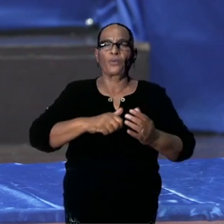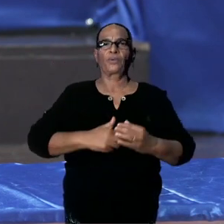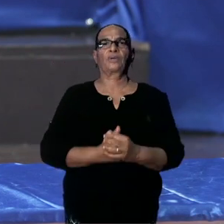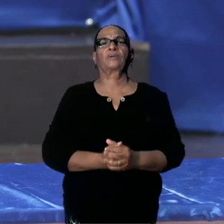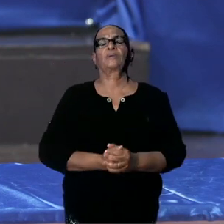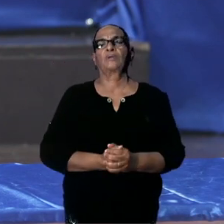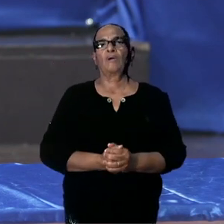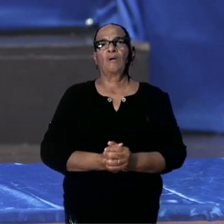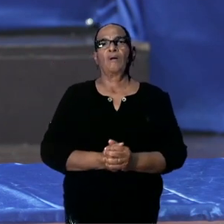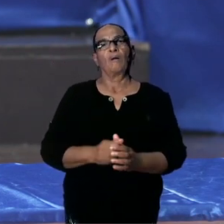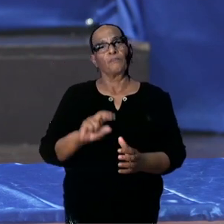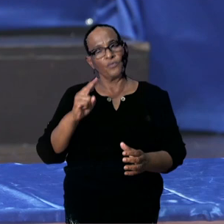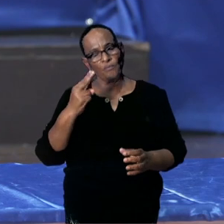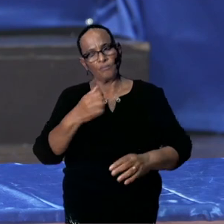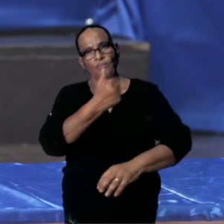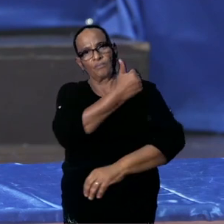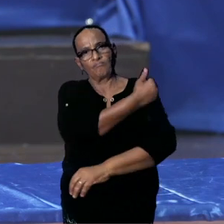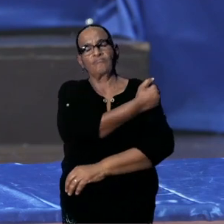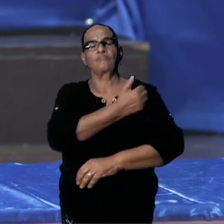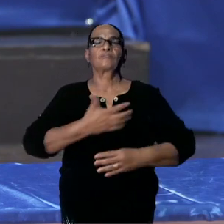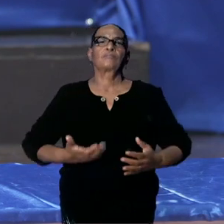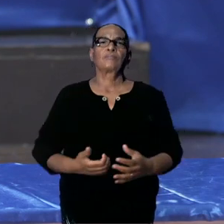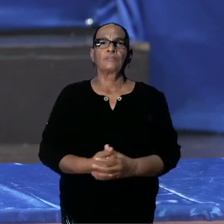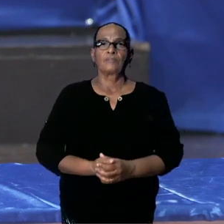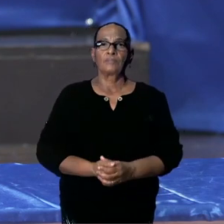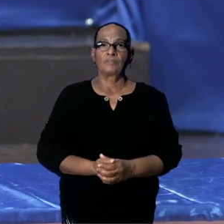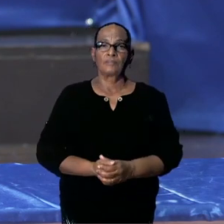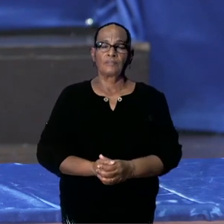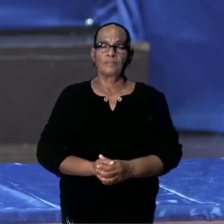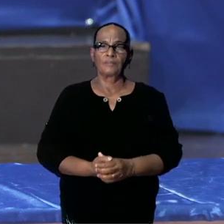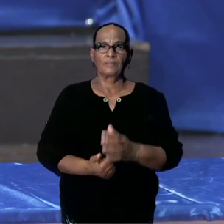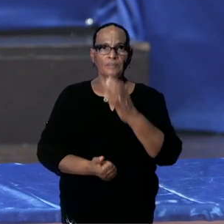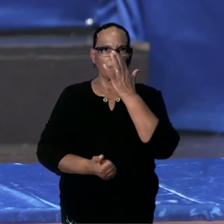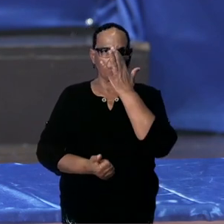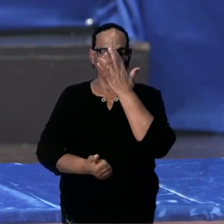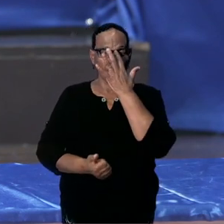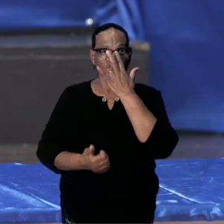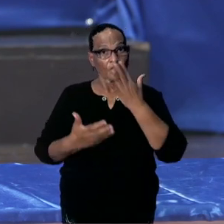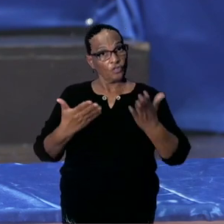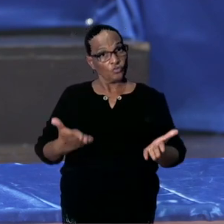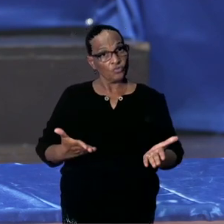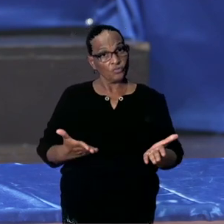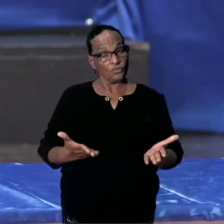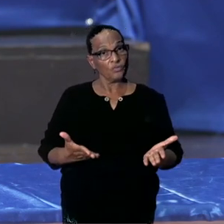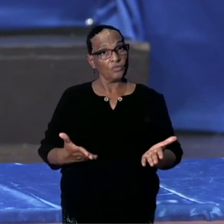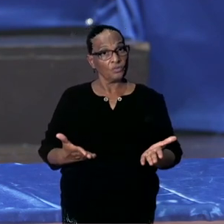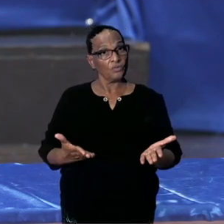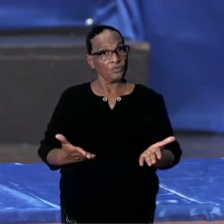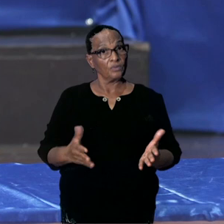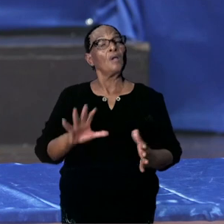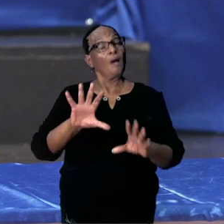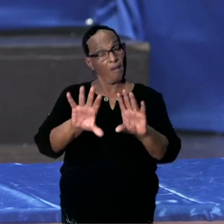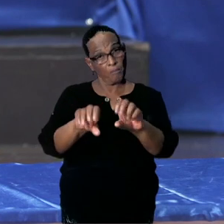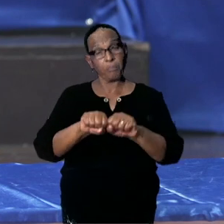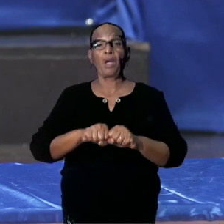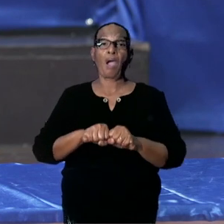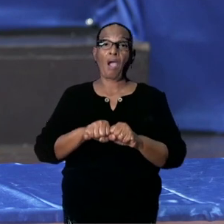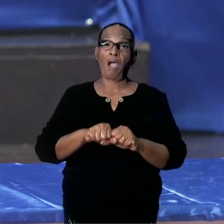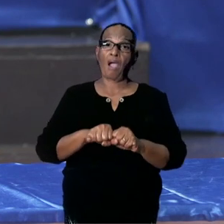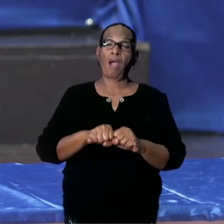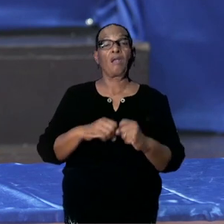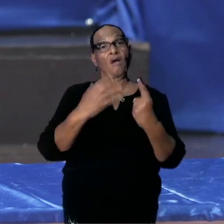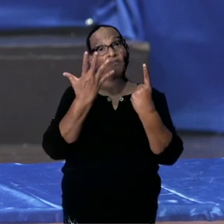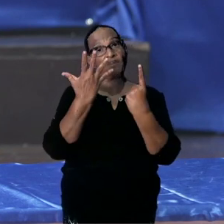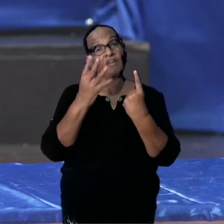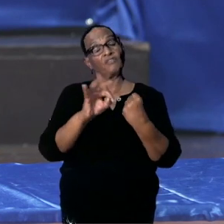disapproval te doen. Dus dat zal, dat is een target voor denk ik de komende week, uiterlijk 15 februari zal bekend